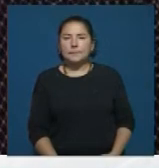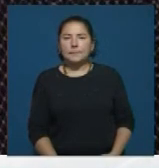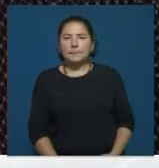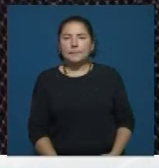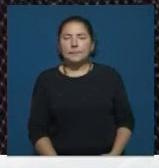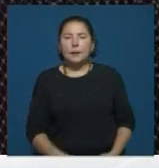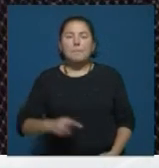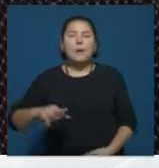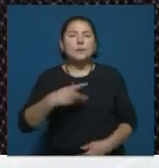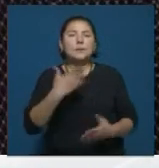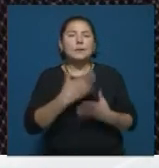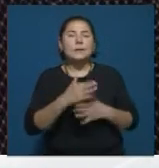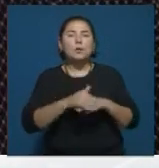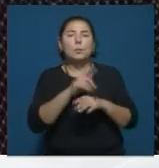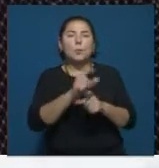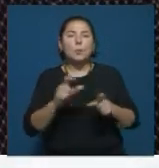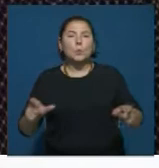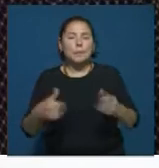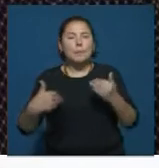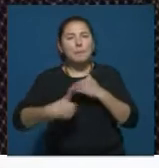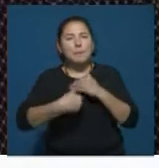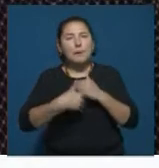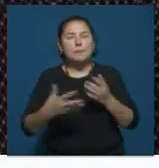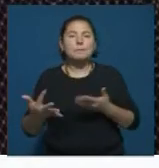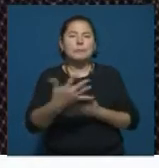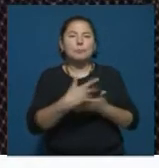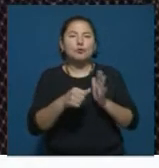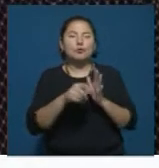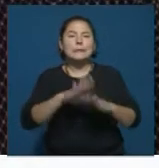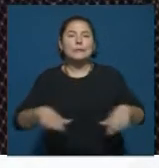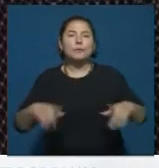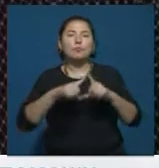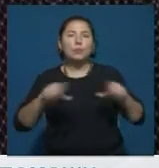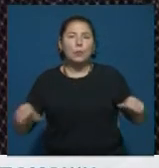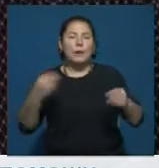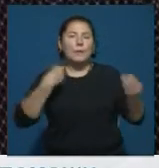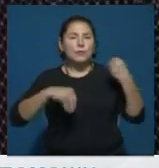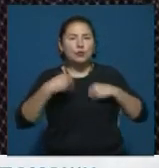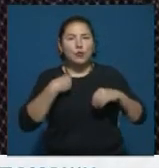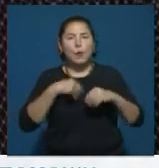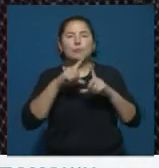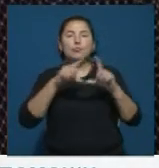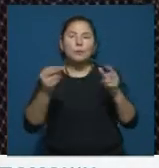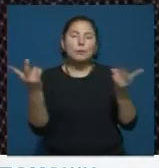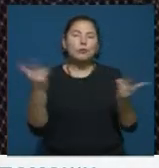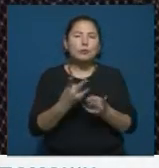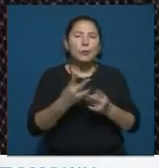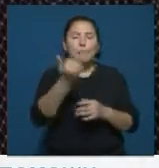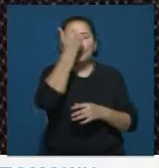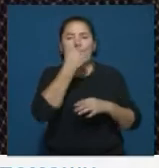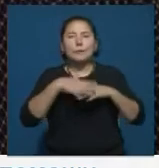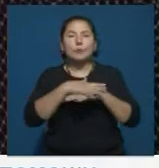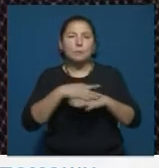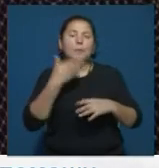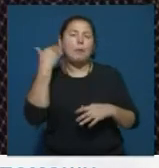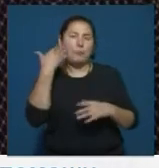В Мангистал много добрых людей. Они помогли мне собрать шестерых детей в школу. Вещами, школьными принадлежностями. Благодаря народу